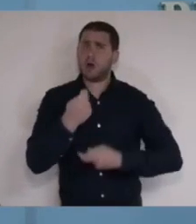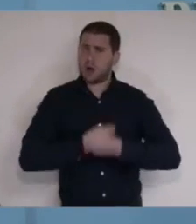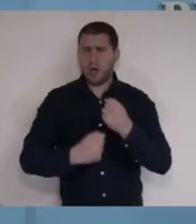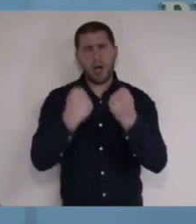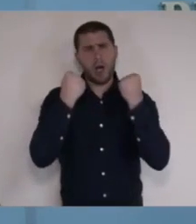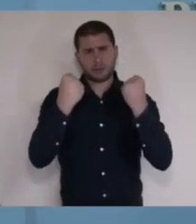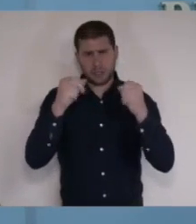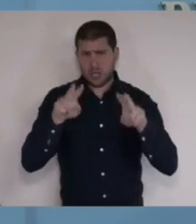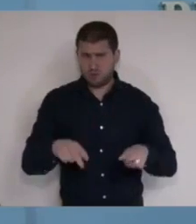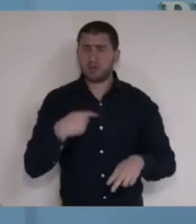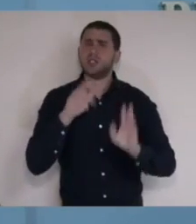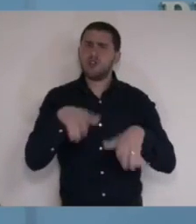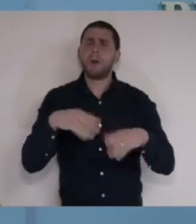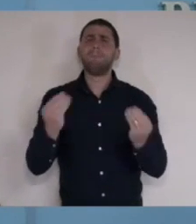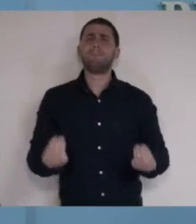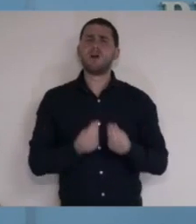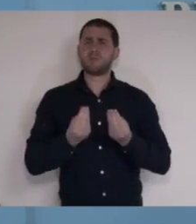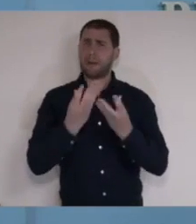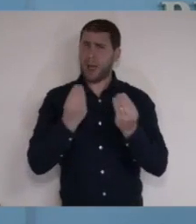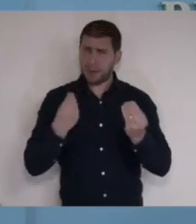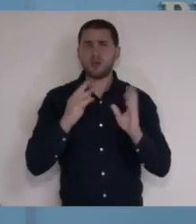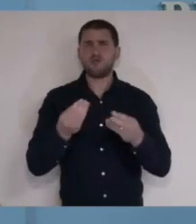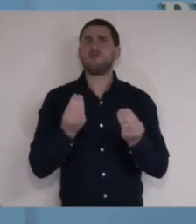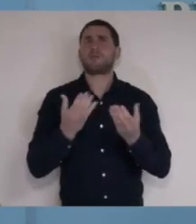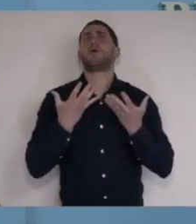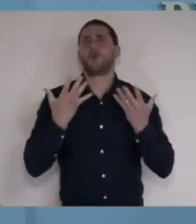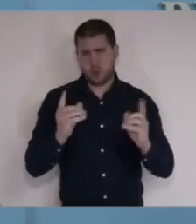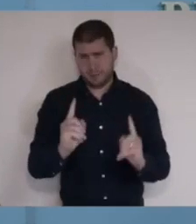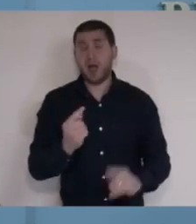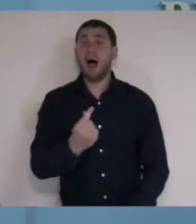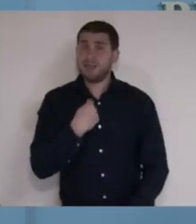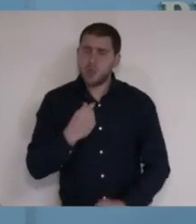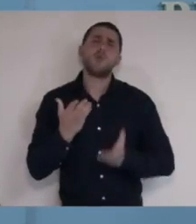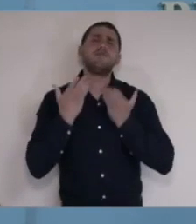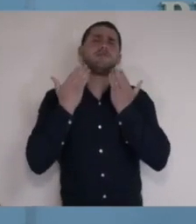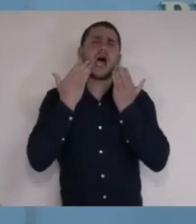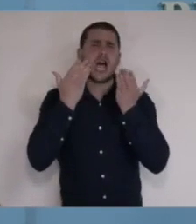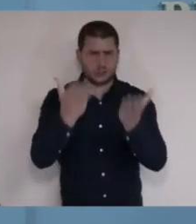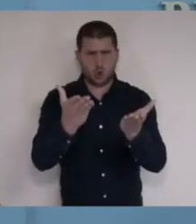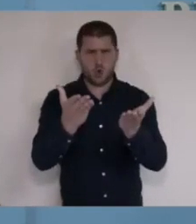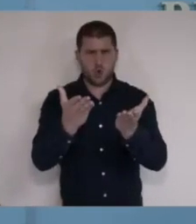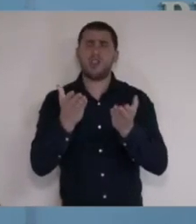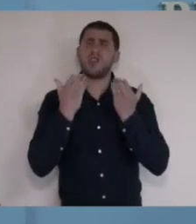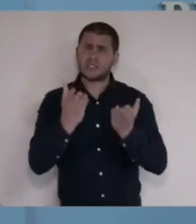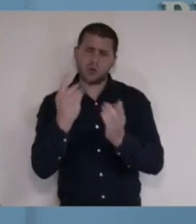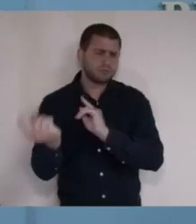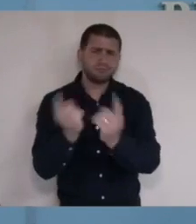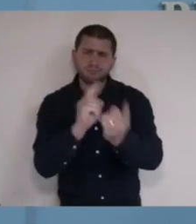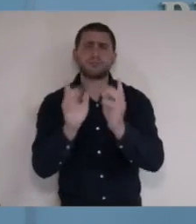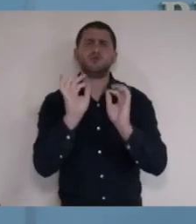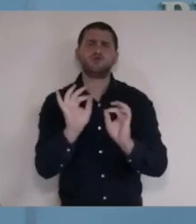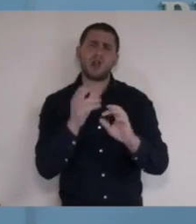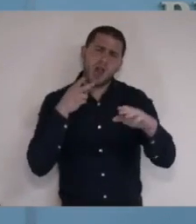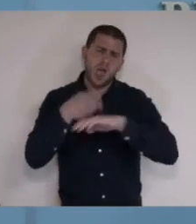כלכלה חזקה, יש לנו משאבים, משאבים גדולים אפילו, ואנחנו נעזור לכם, נעזור אחד לשני